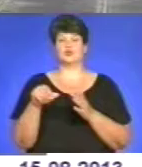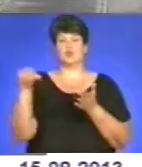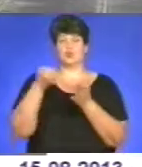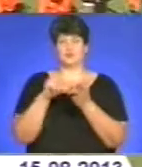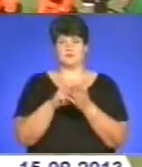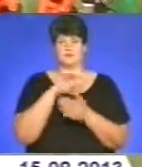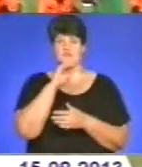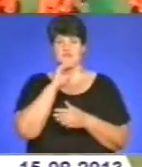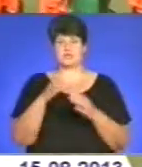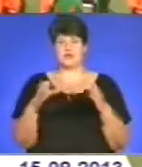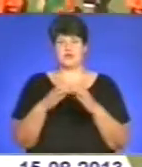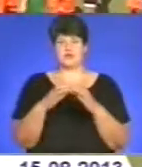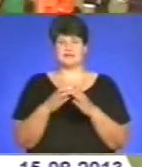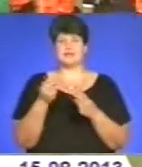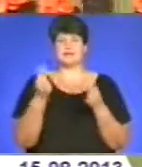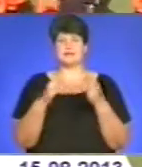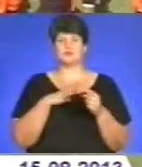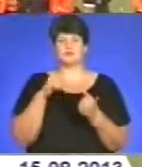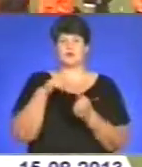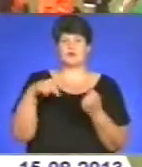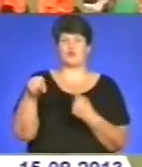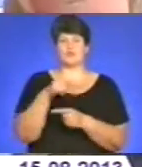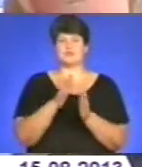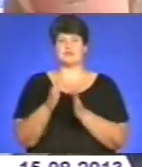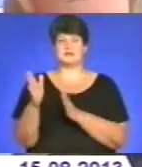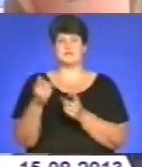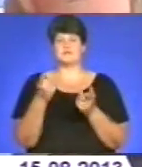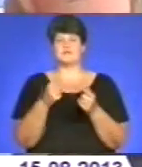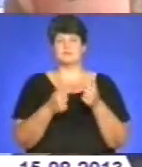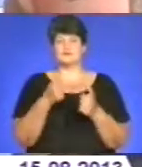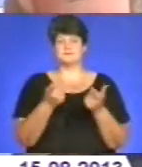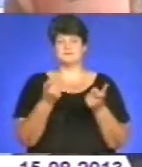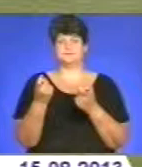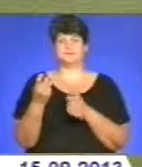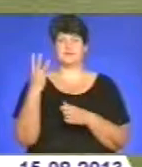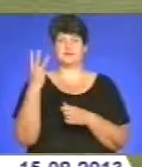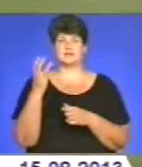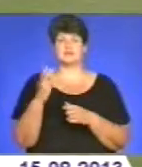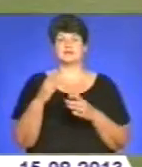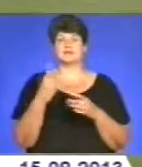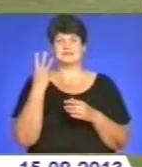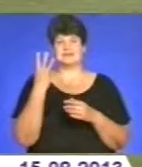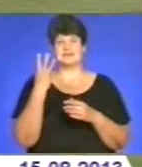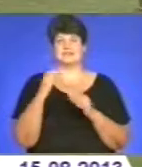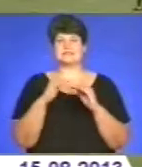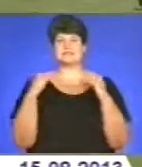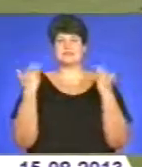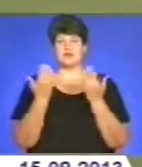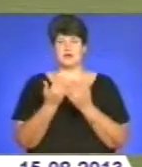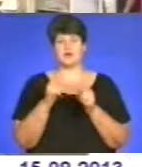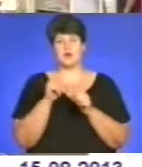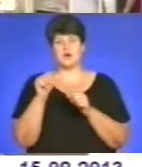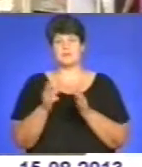професійній команді. Ігри відбувалися за кловою системою. У змаганнях залучені три стадіони. Через погодні умови деякі ігри перенесені у